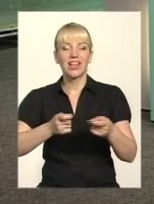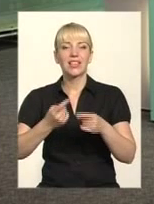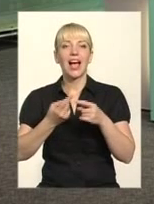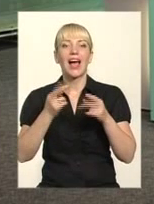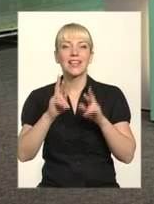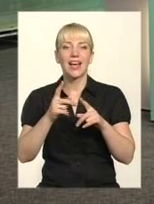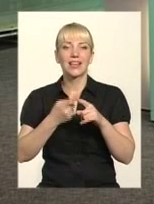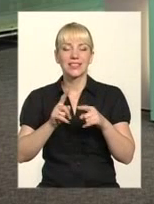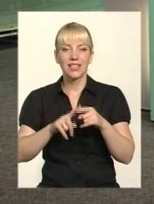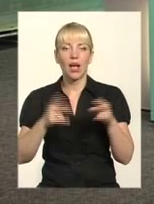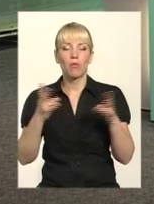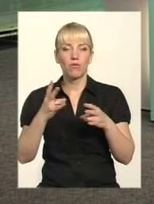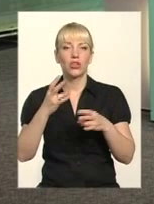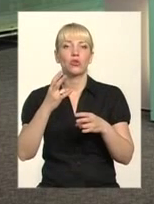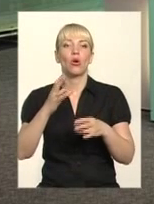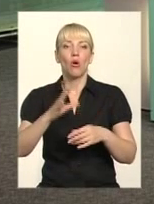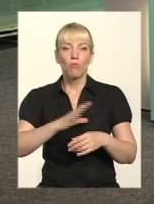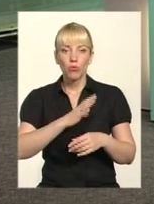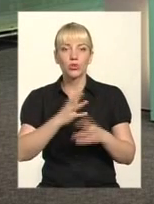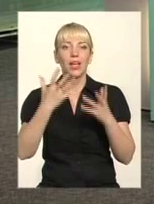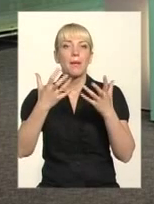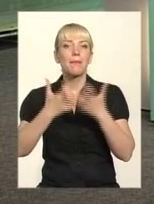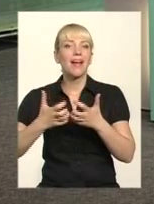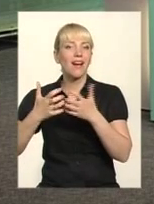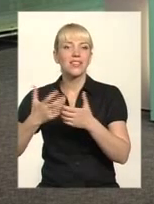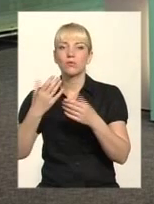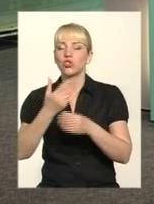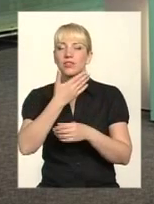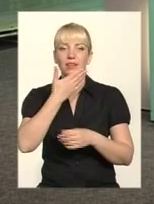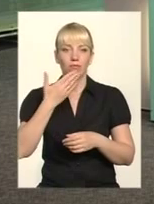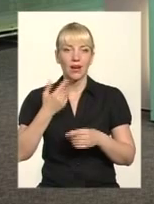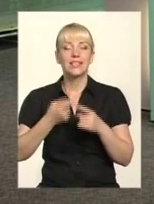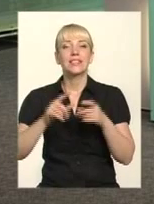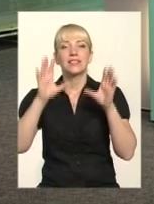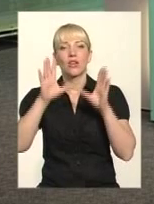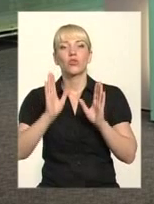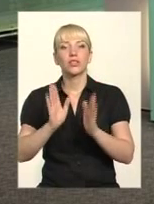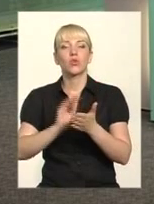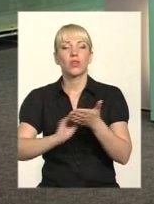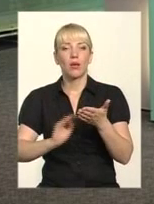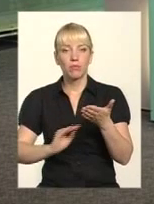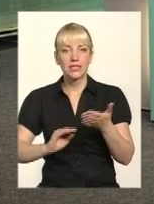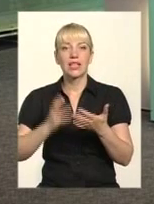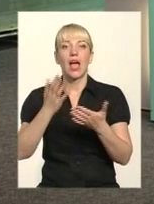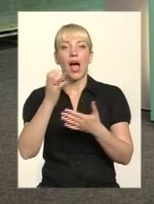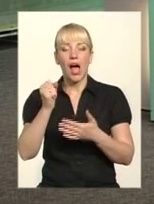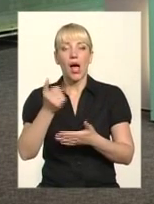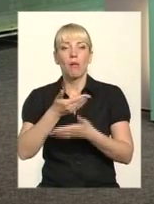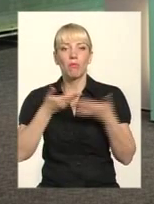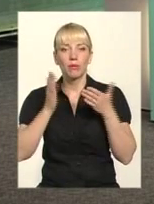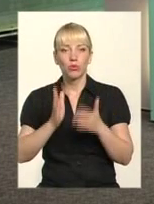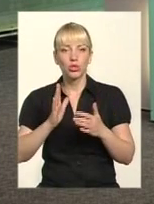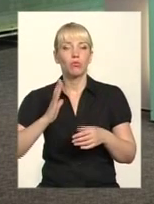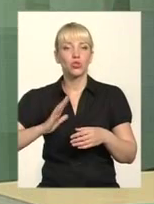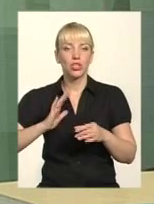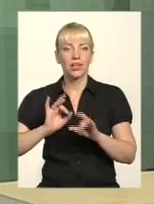бути? Механізму на сьогоднішній день ще не має. Закон прописаний, і ми будемо чекати роз'яснення. Тому що він